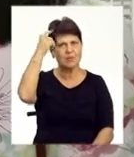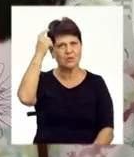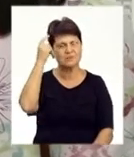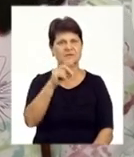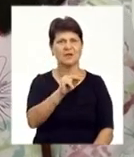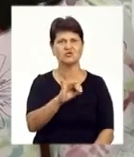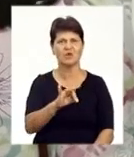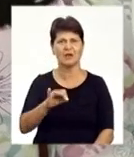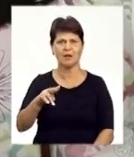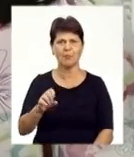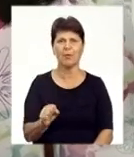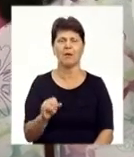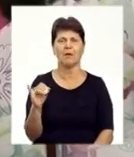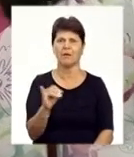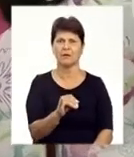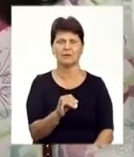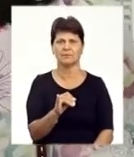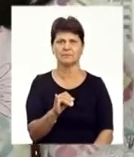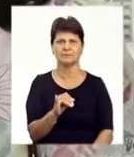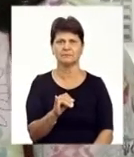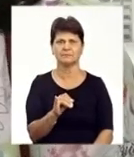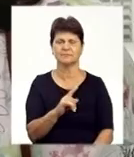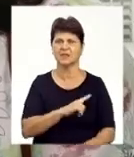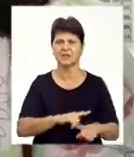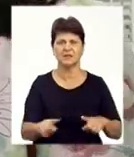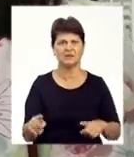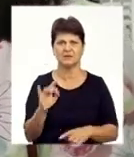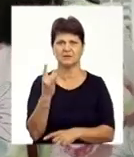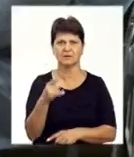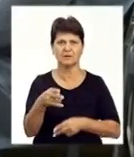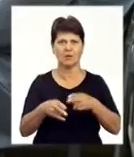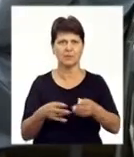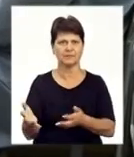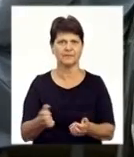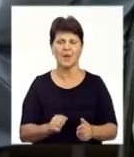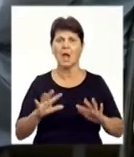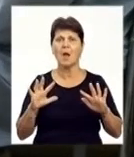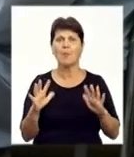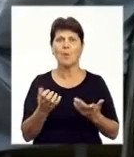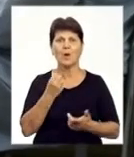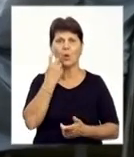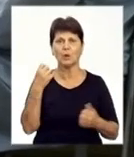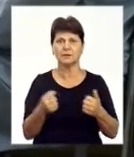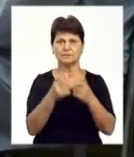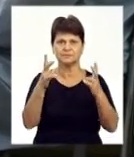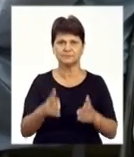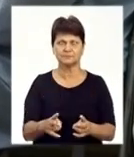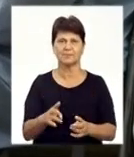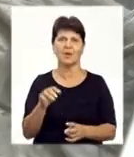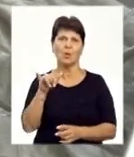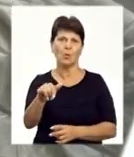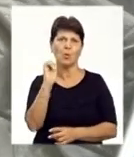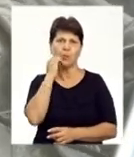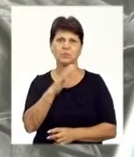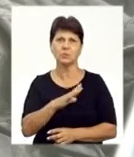черепа, і невідкладно дитина взята в операційну. На момент, коли сталася аварія, з Артемом була його